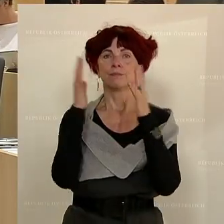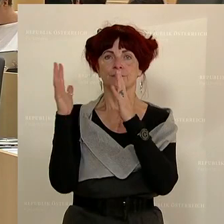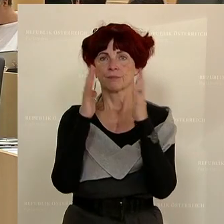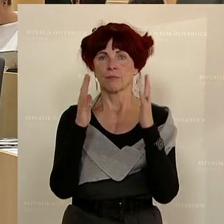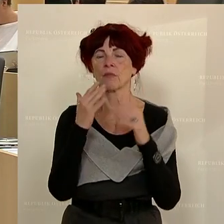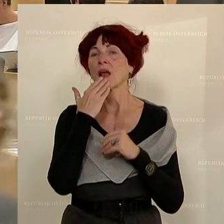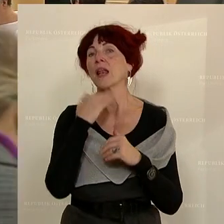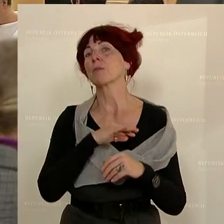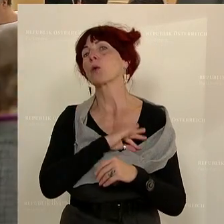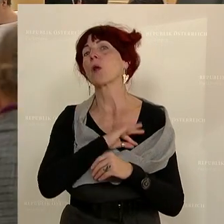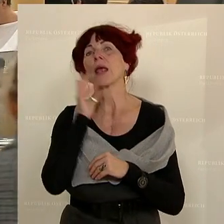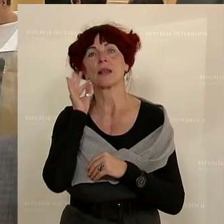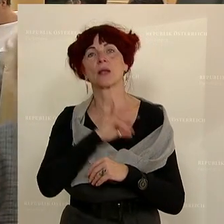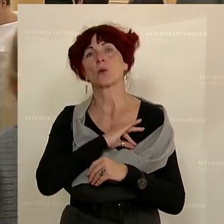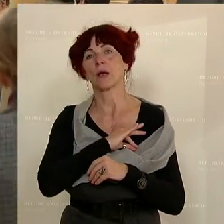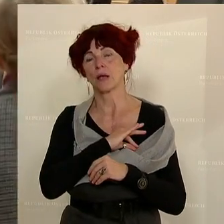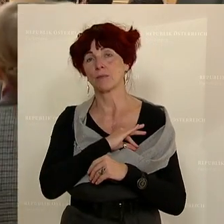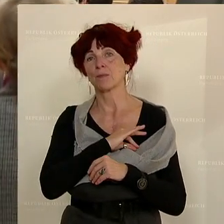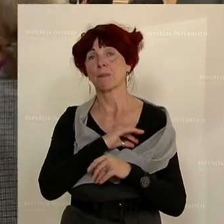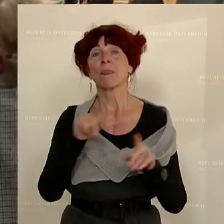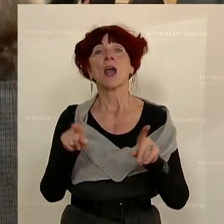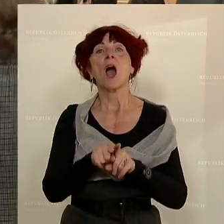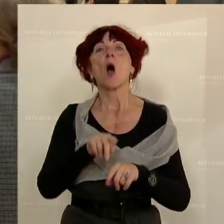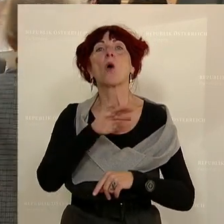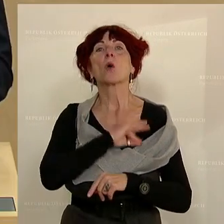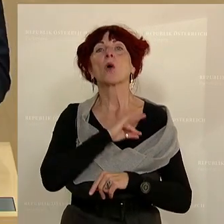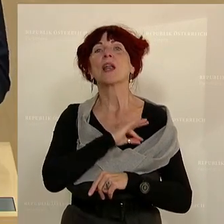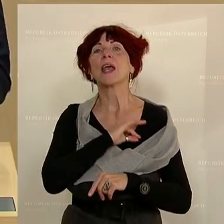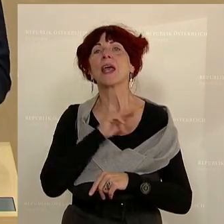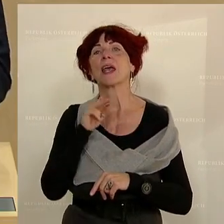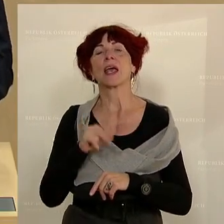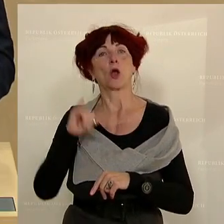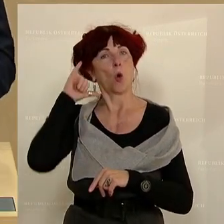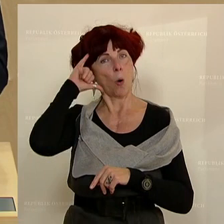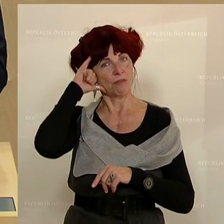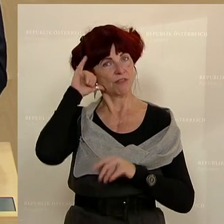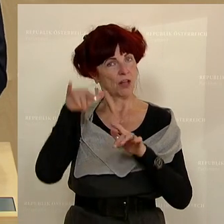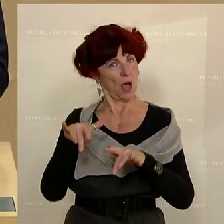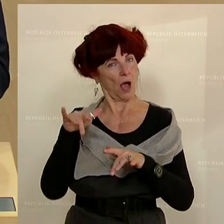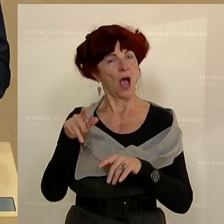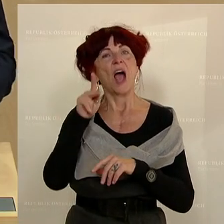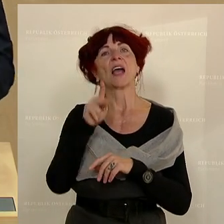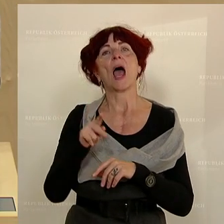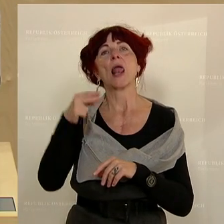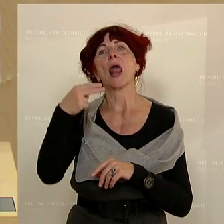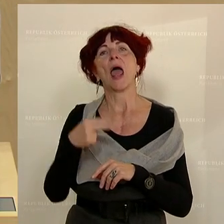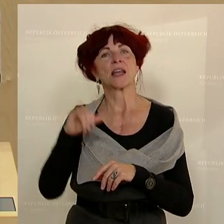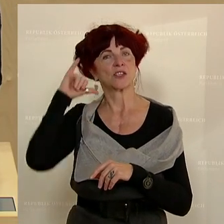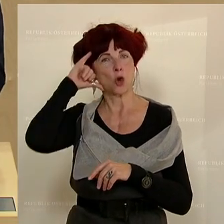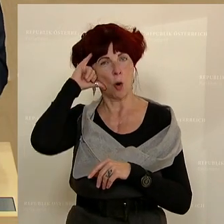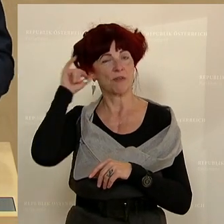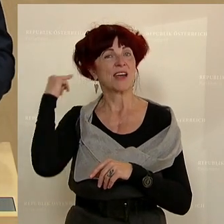liebe Kolleginnen und Kollegen, weil auch der Kollege Karl-Heinz Kopf hier sitzt, Karl-Heinz Kopf als Wirtschaftskammer